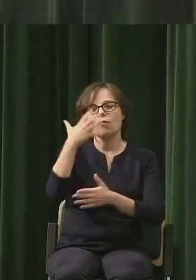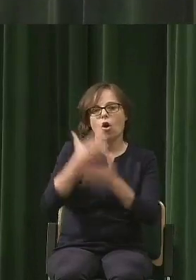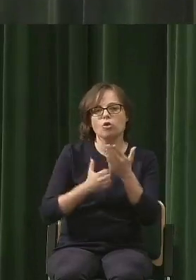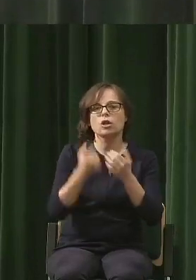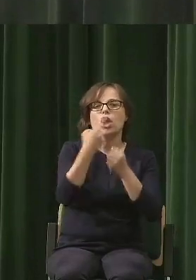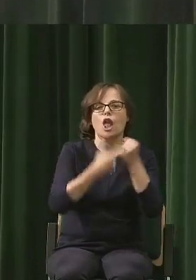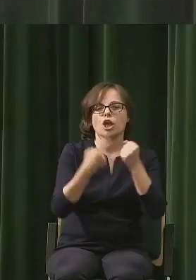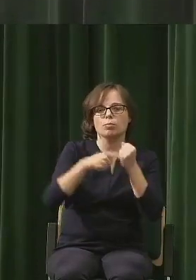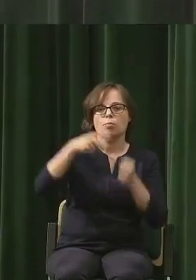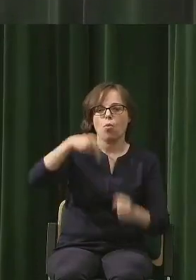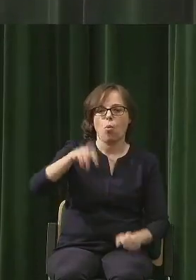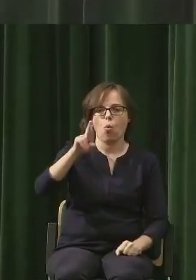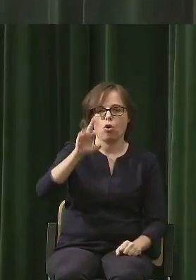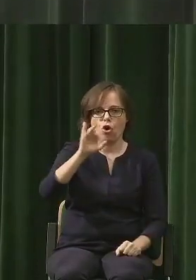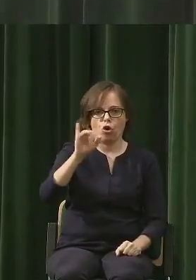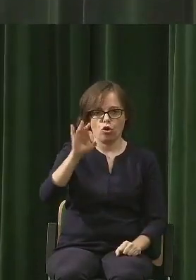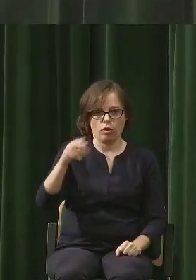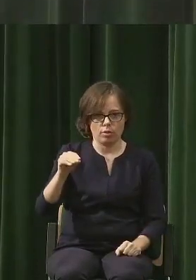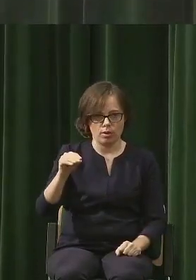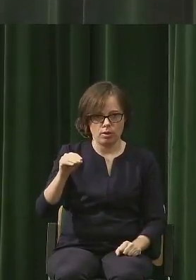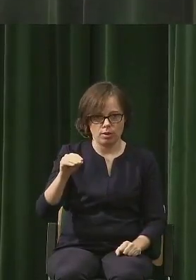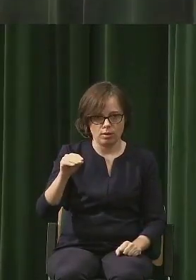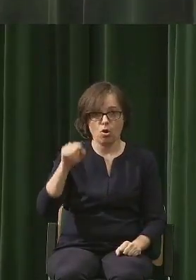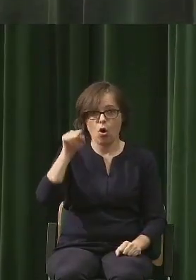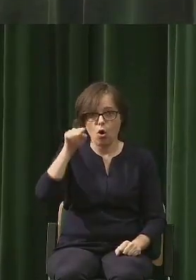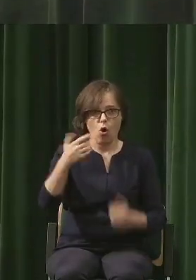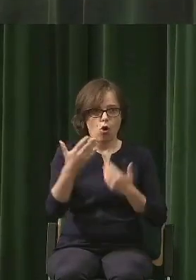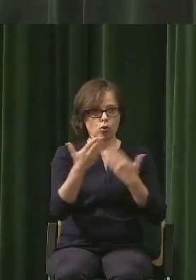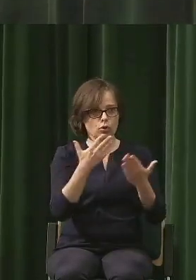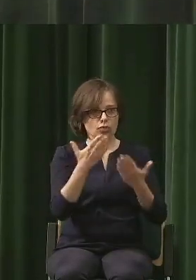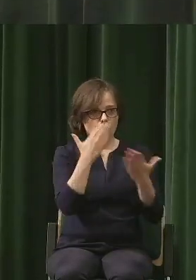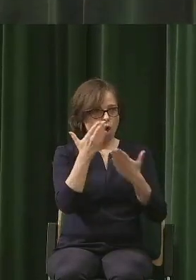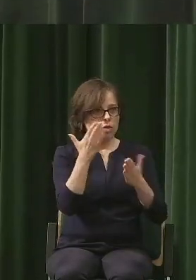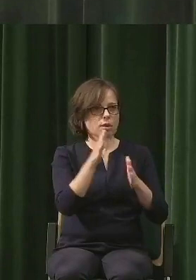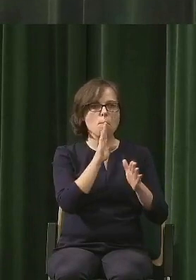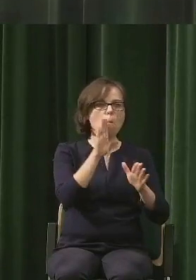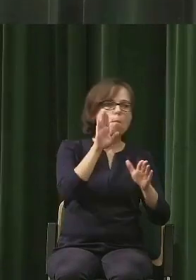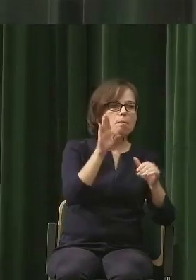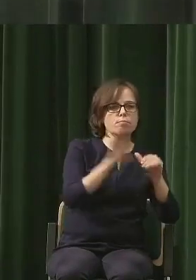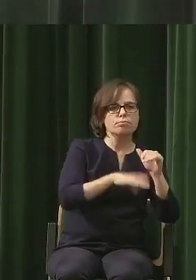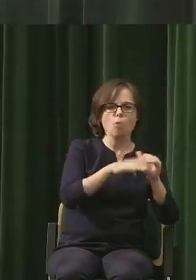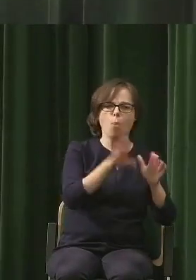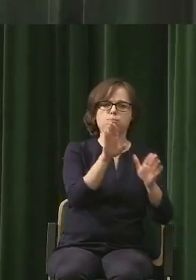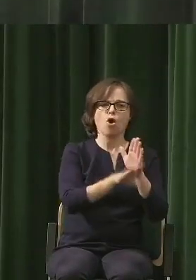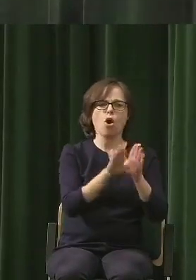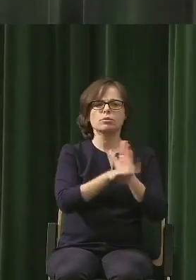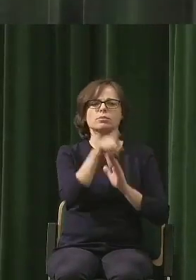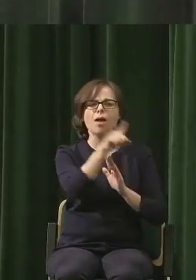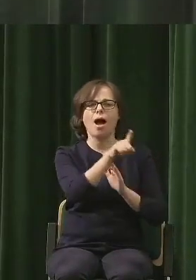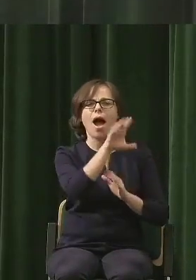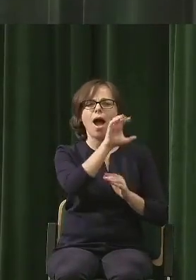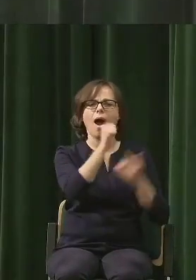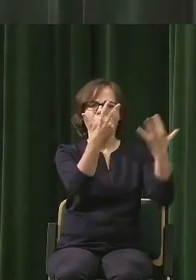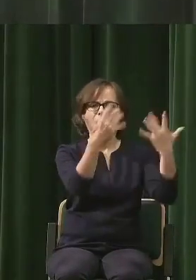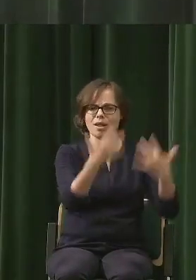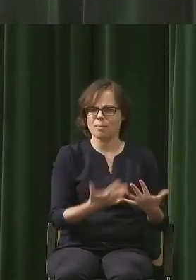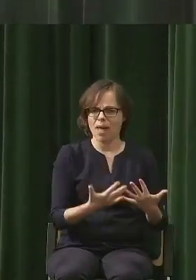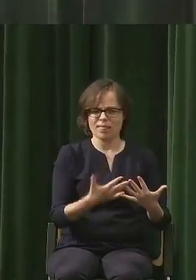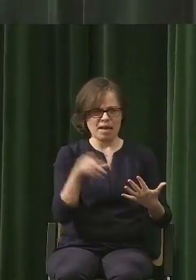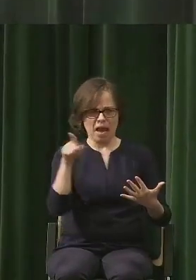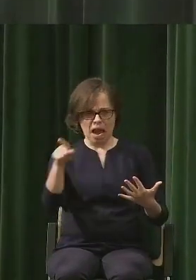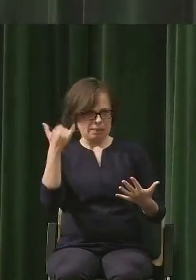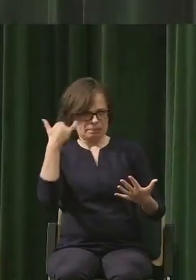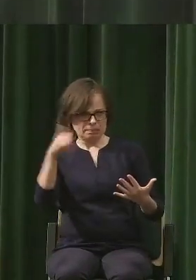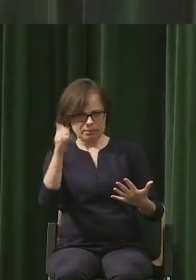zaprzeczają tak naprawdę prostej arytmetyce i jednocześnie służą do budowania mostów, ale przez inżynierów, którzy